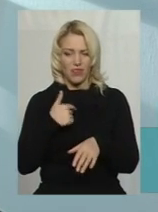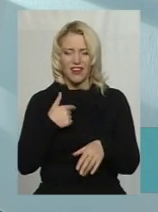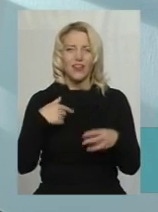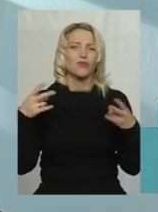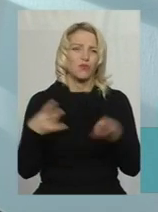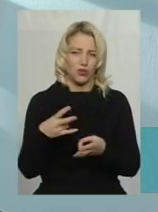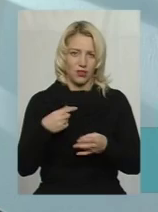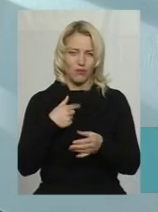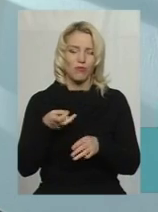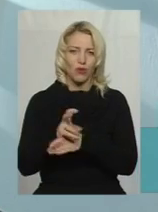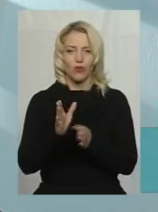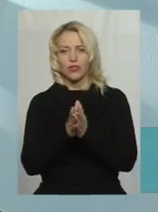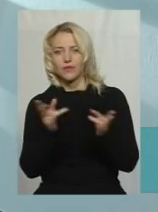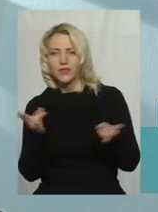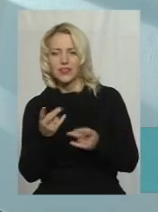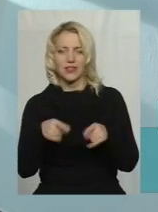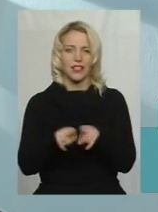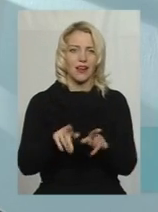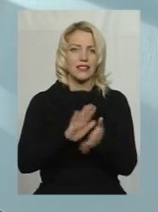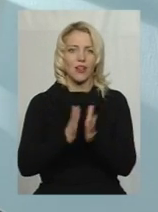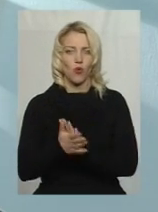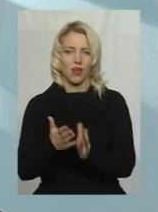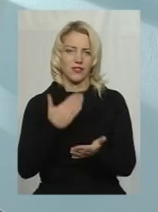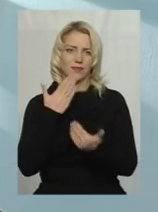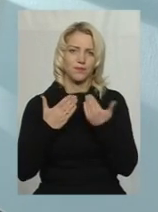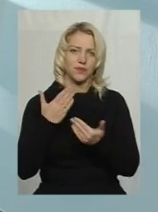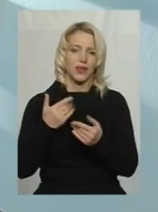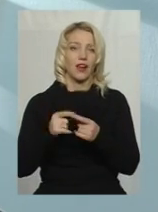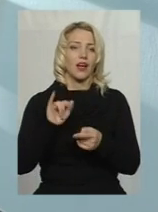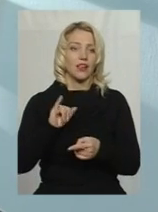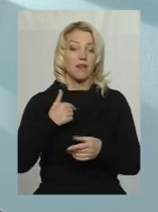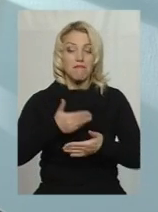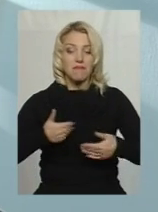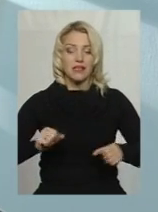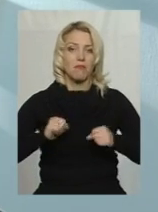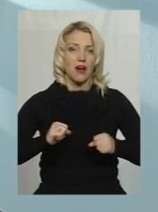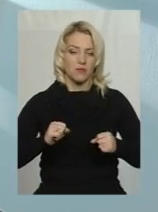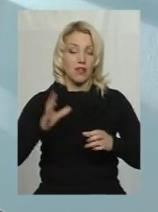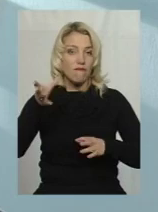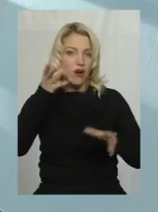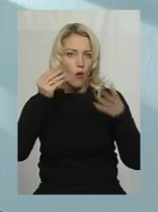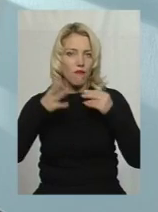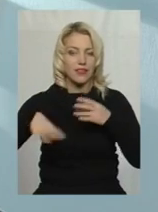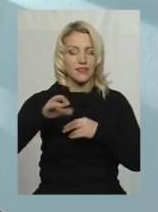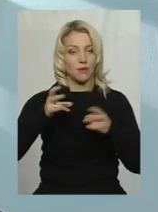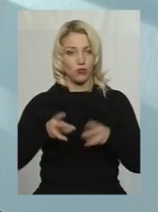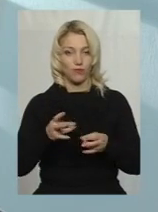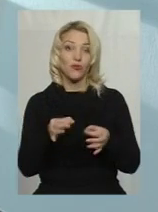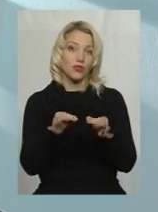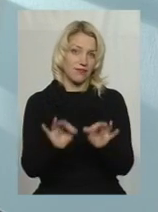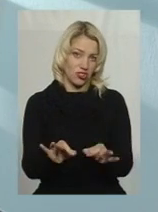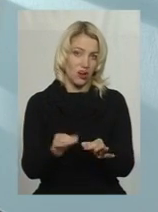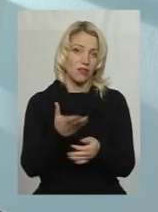потрібно. Вкрай. От у нас така-така ситуація. Тобто, ми намагаємось врахувати усі потреби. Але, звичайно,